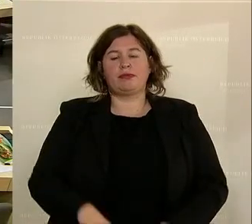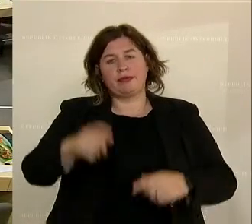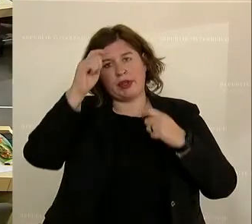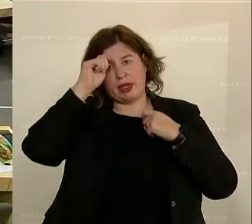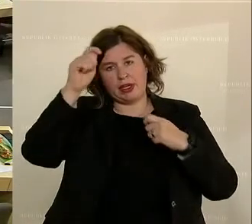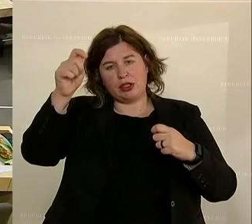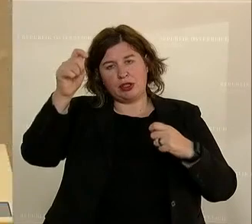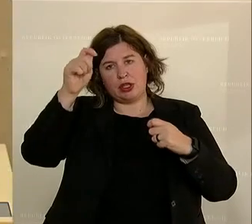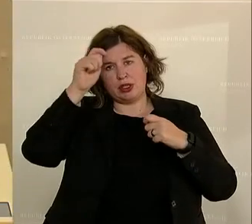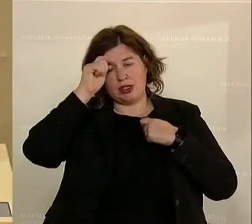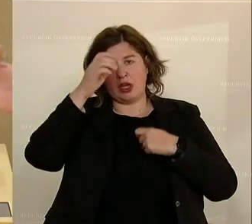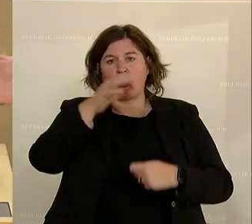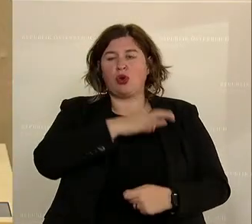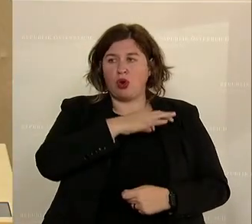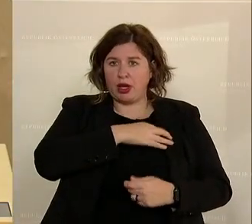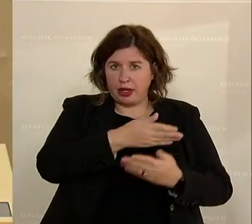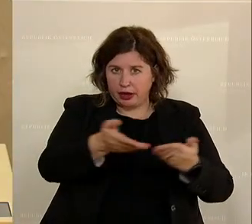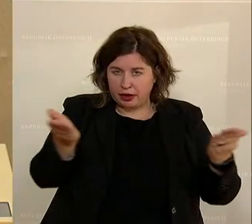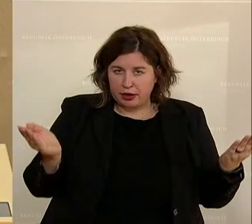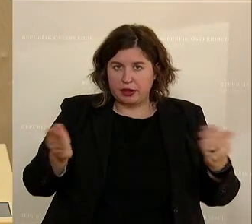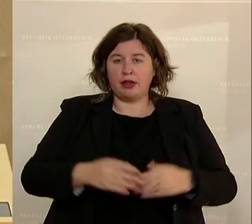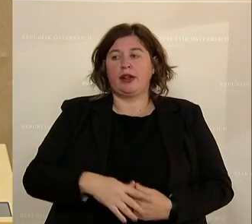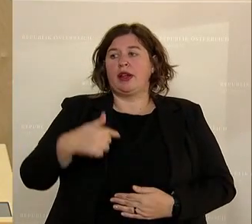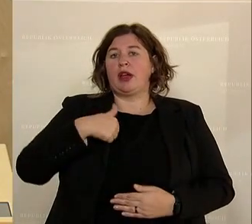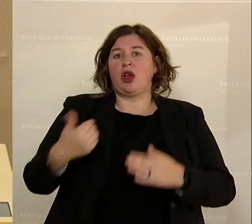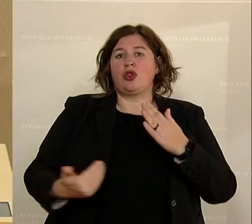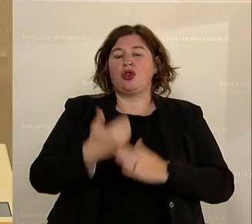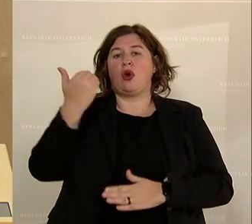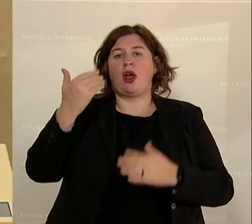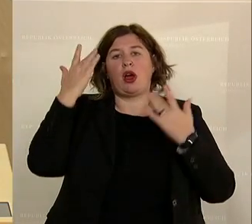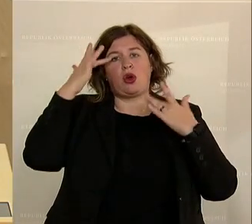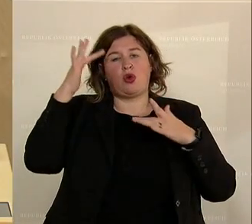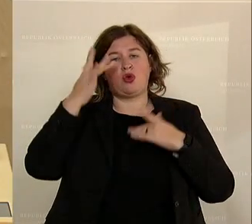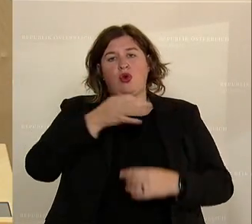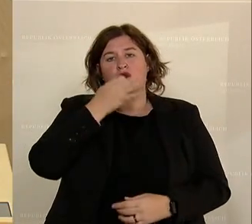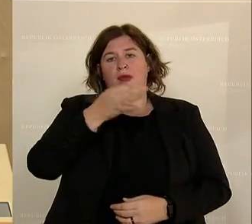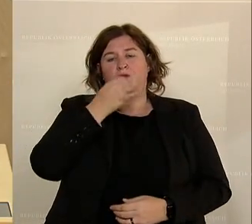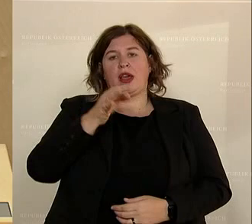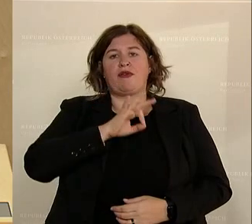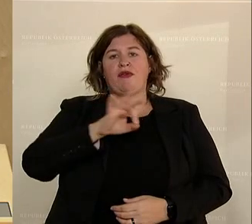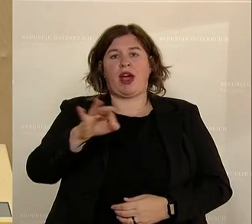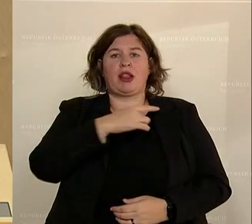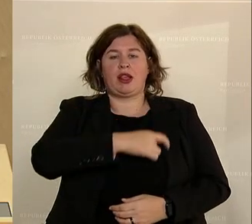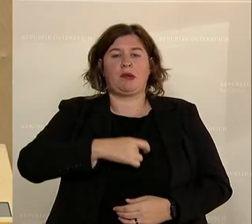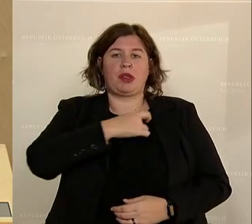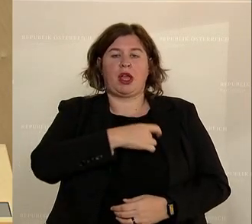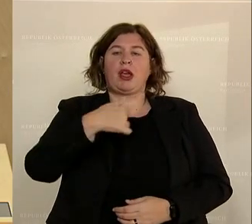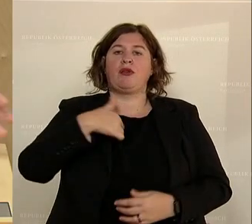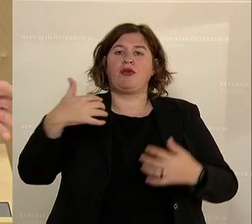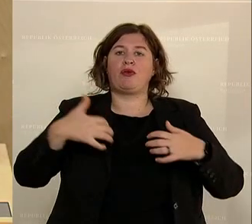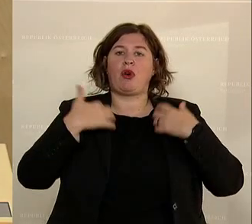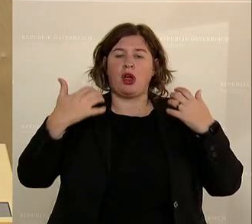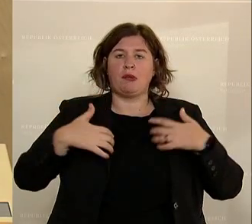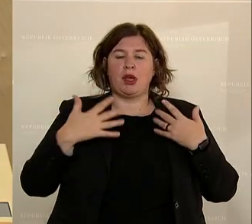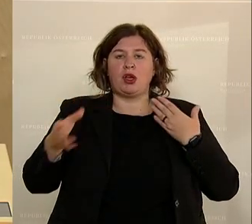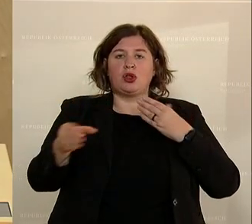Geschätzte Kolleginnen und Kollegen, als neuer Kultursprecher der Freiheitlichen Fraktion freue ich mich auf die